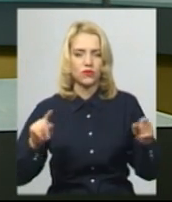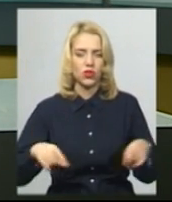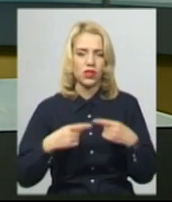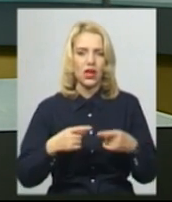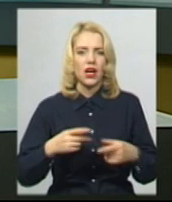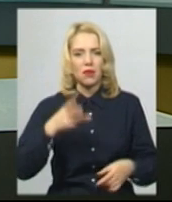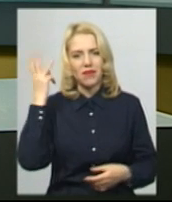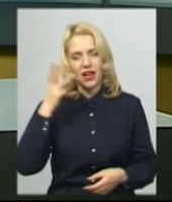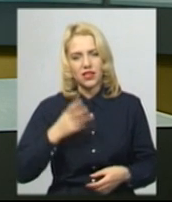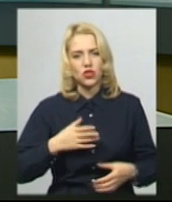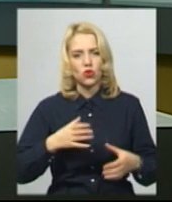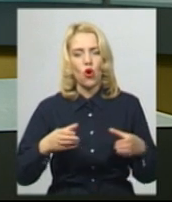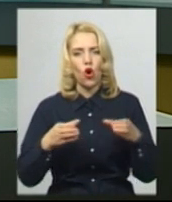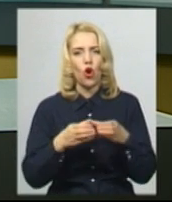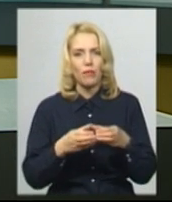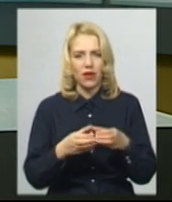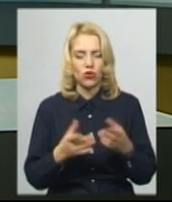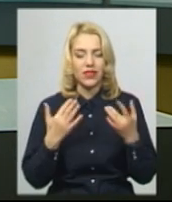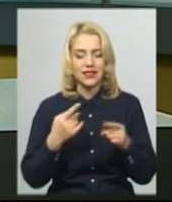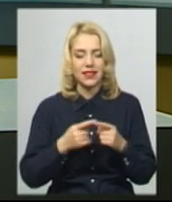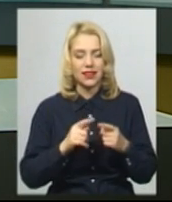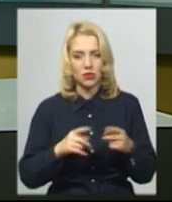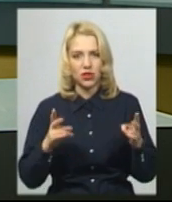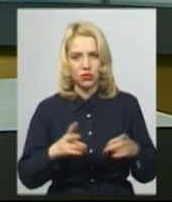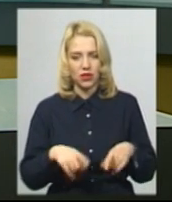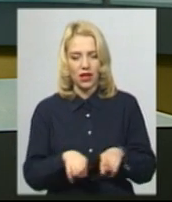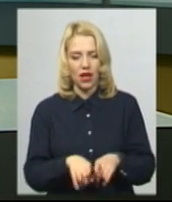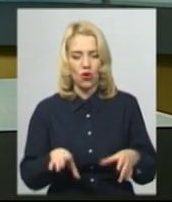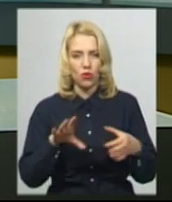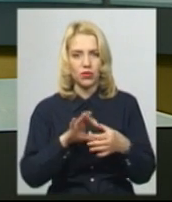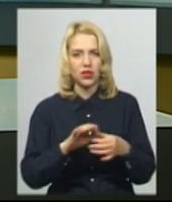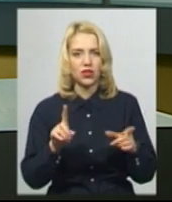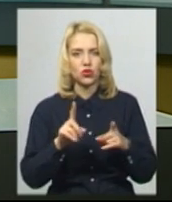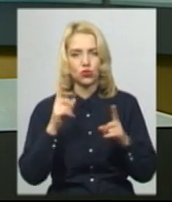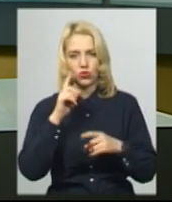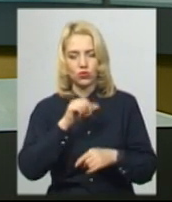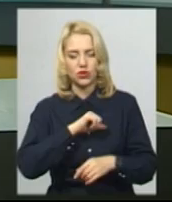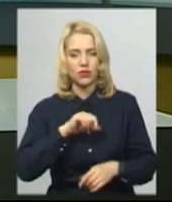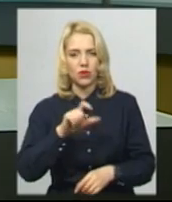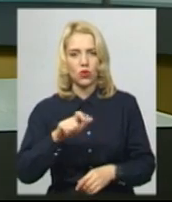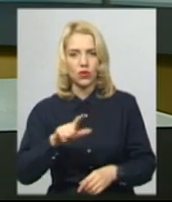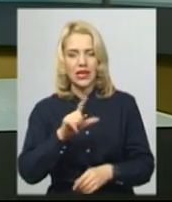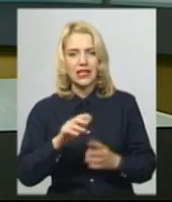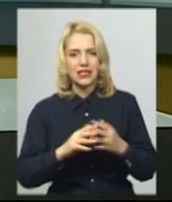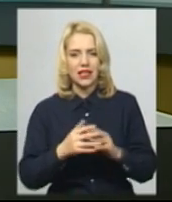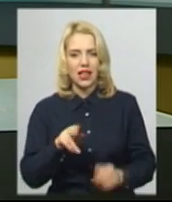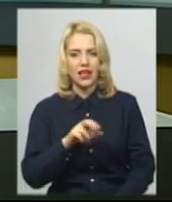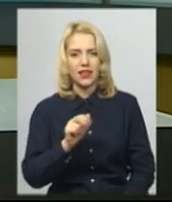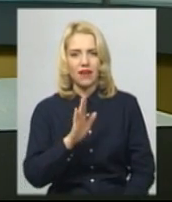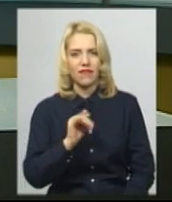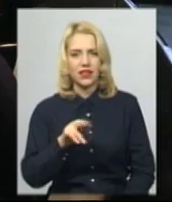голова Олександр Ланкевич. Наскільки доцільне таке об'єднання і що думають про це жителі Давидкови, здізнавалася Олеся Боровець.